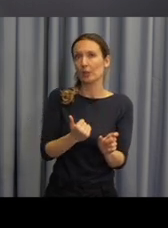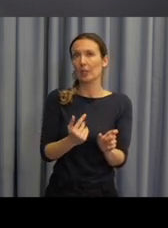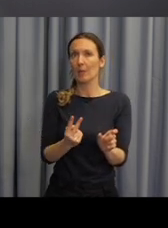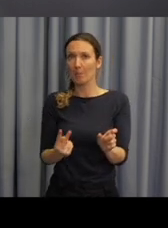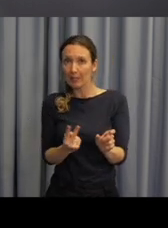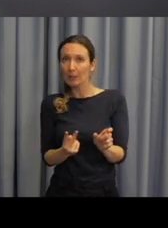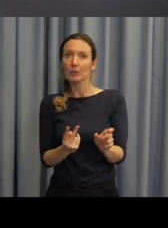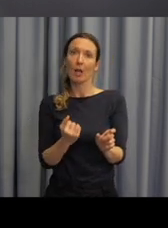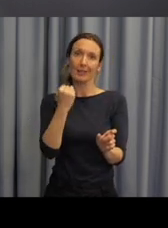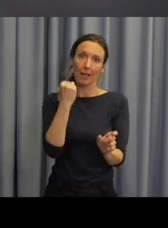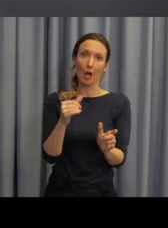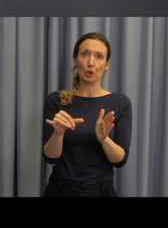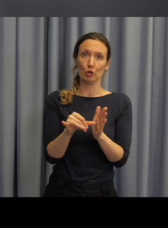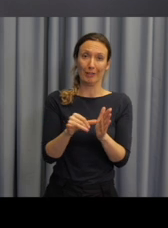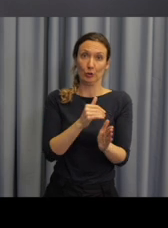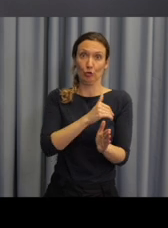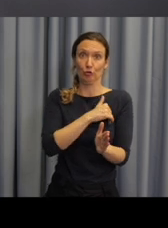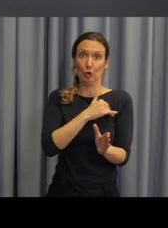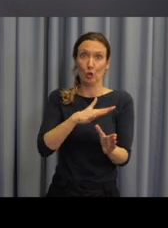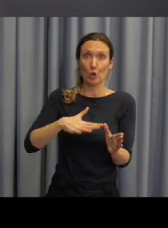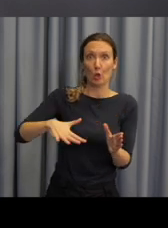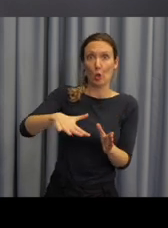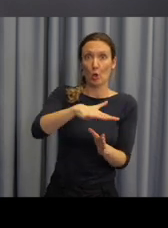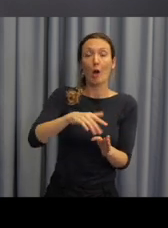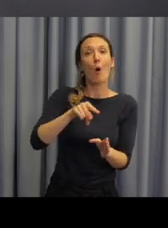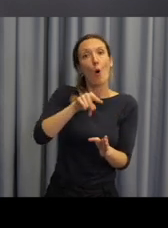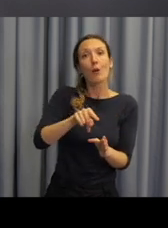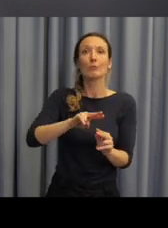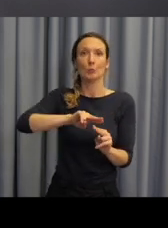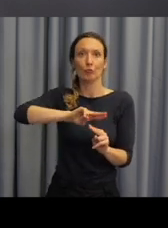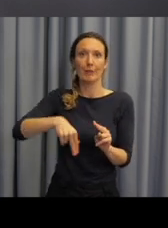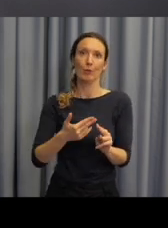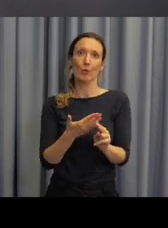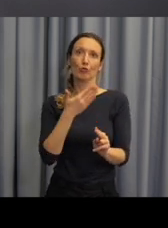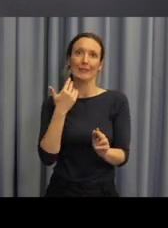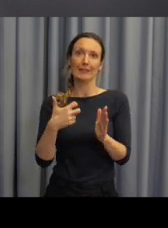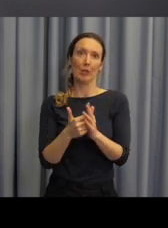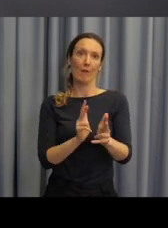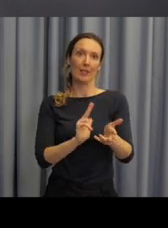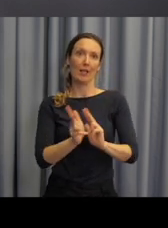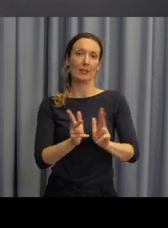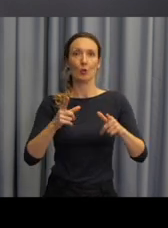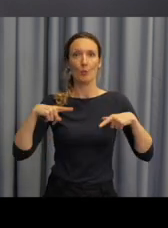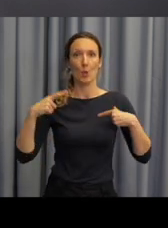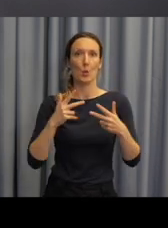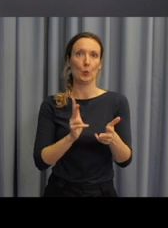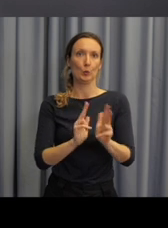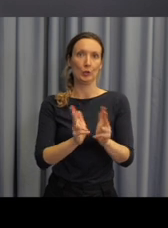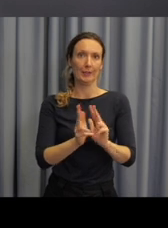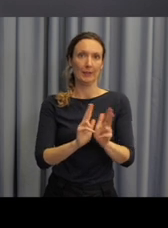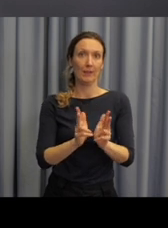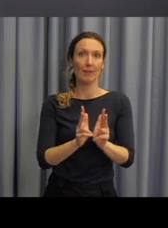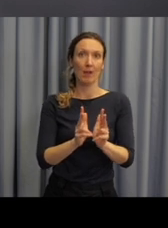i středních škol, kteří komunikují tváří v tvář s českým znakovým jazykem, ale samozřejmě, že i na ty další minority,